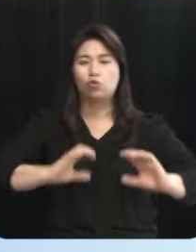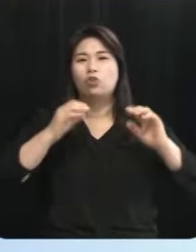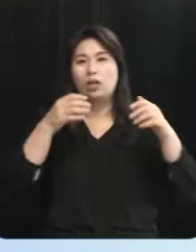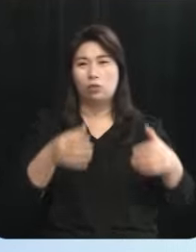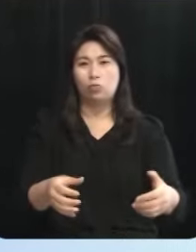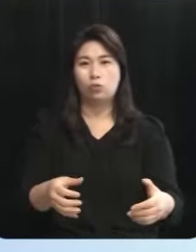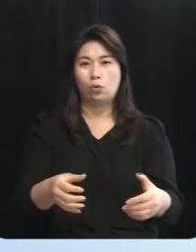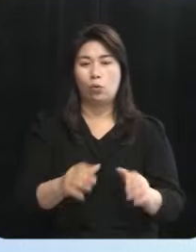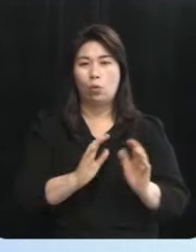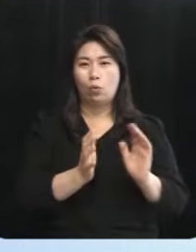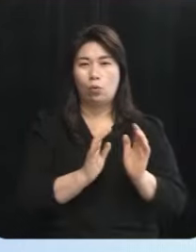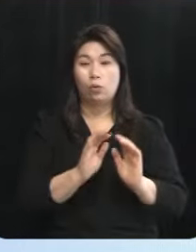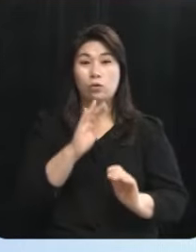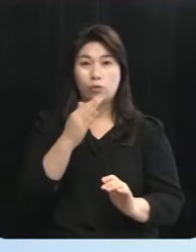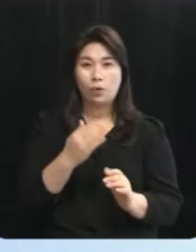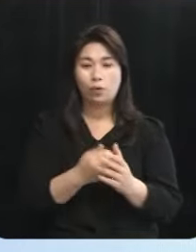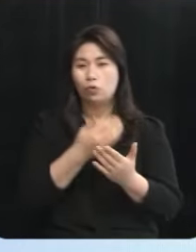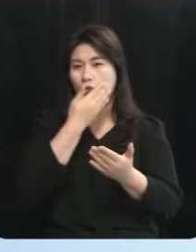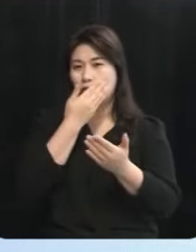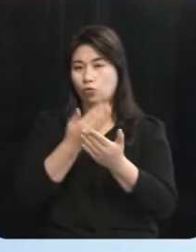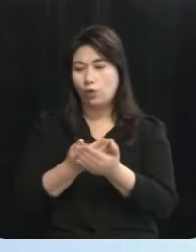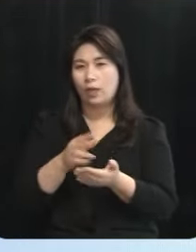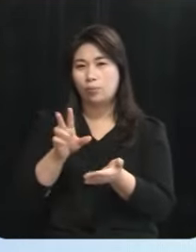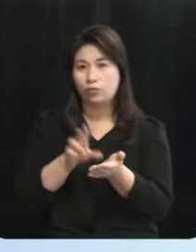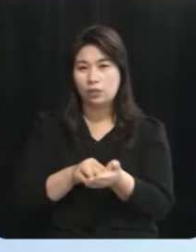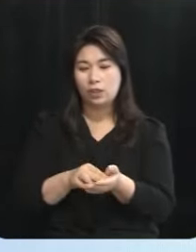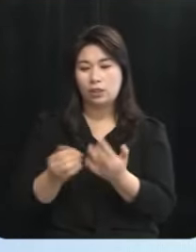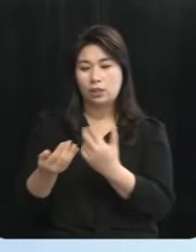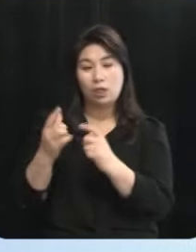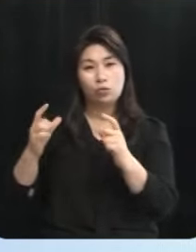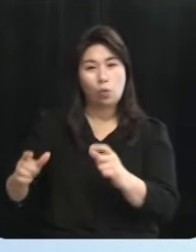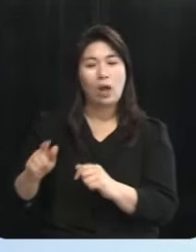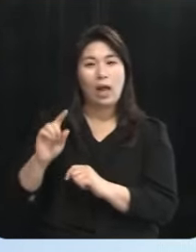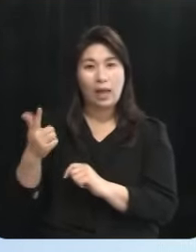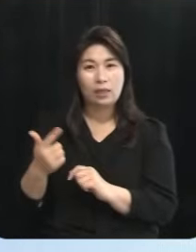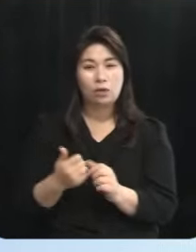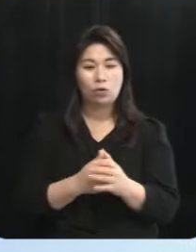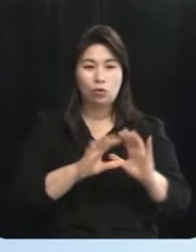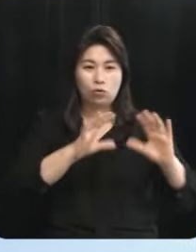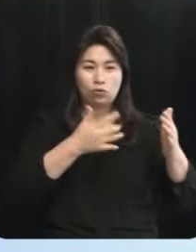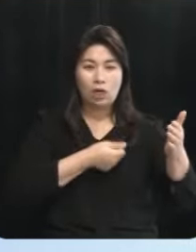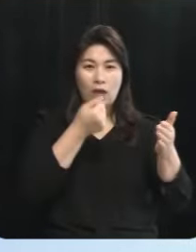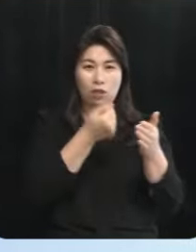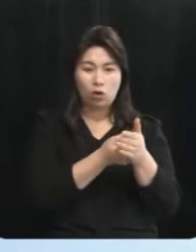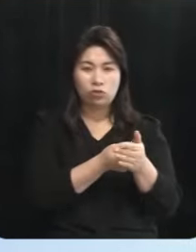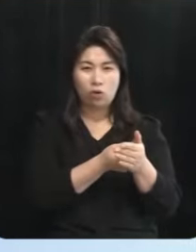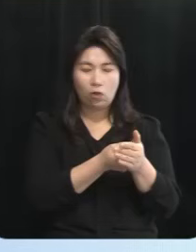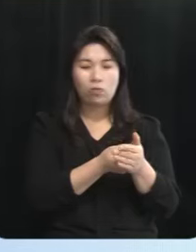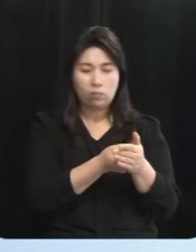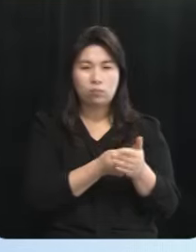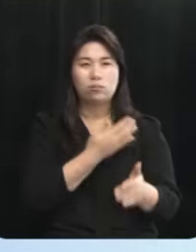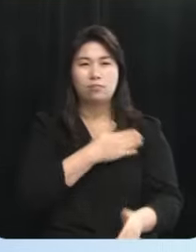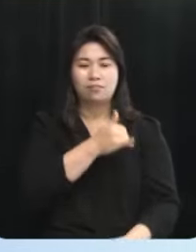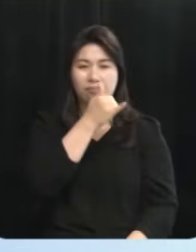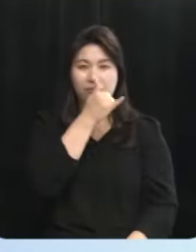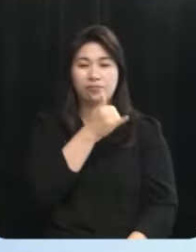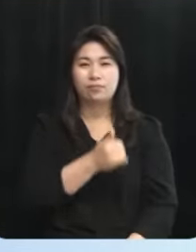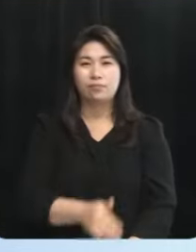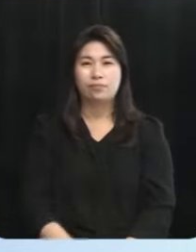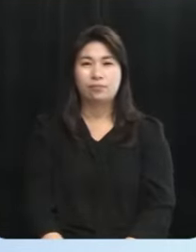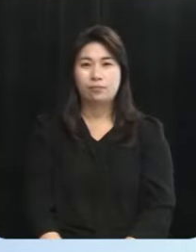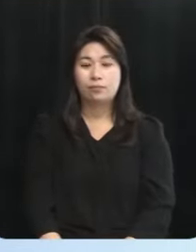논의되고 중요한 사항들을 제주도가 아니라 국가에서 결정하고 있다는 걸 실제 경험했습니다